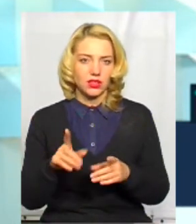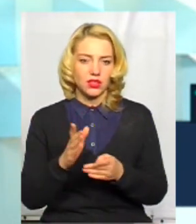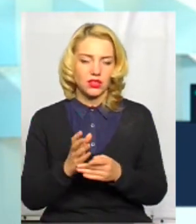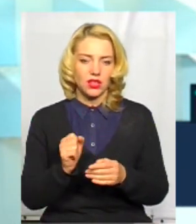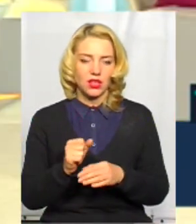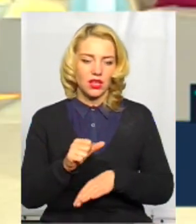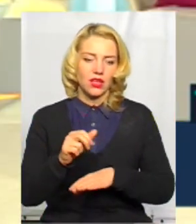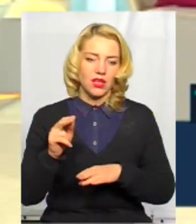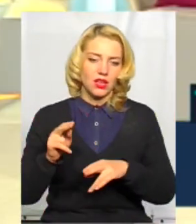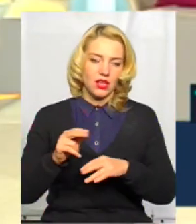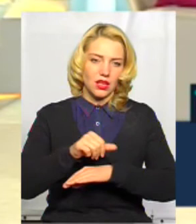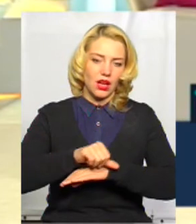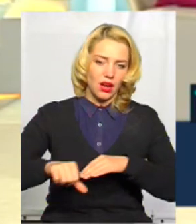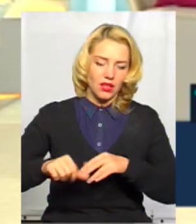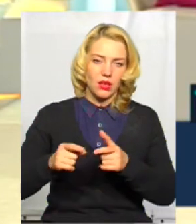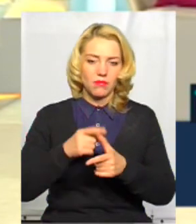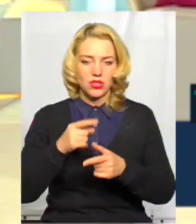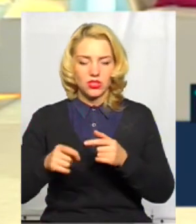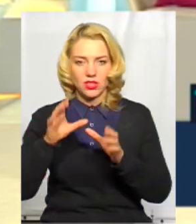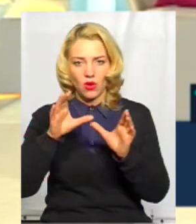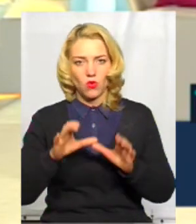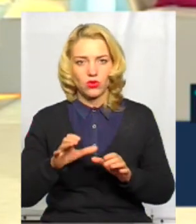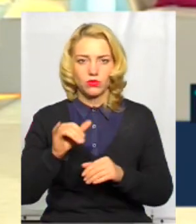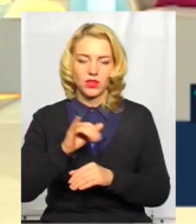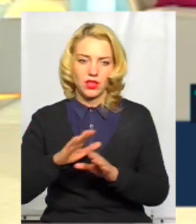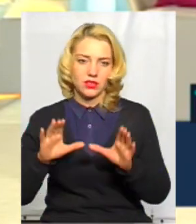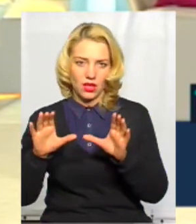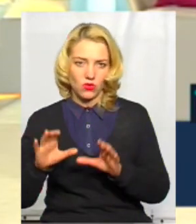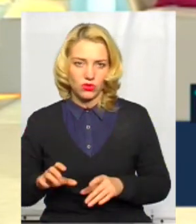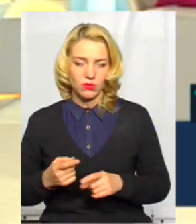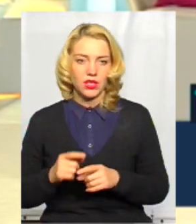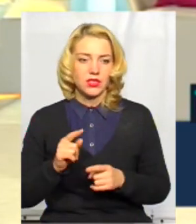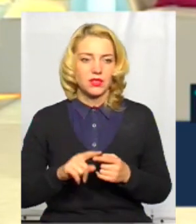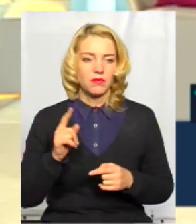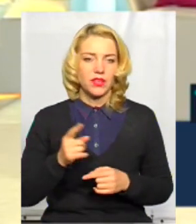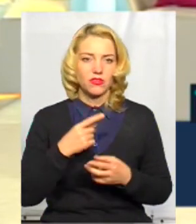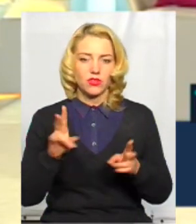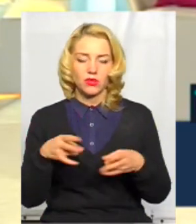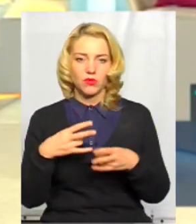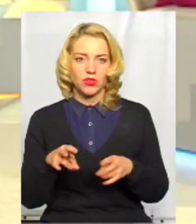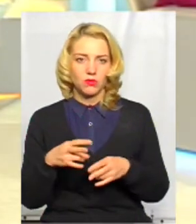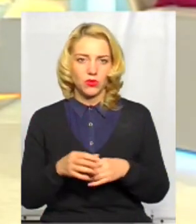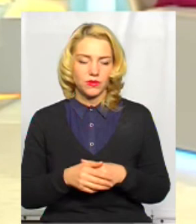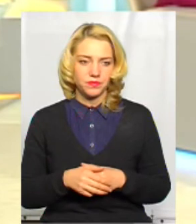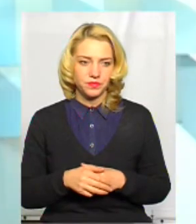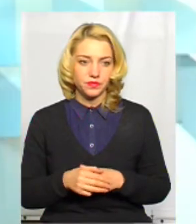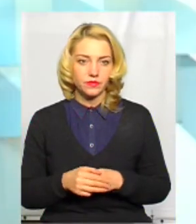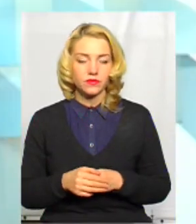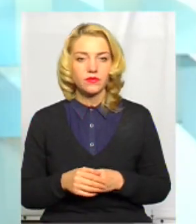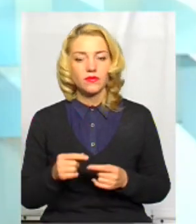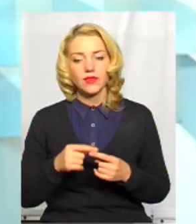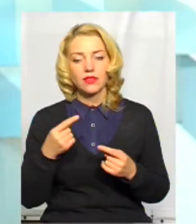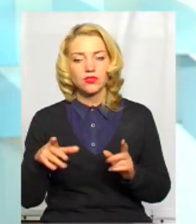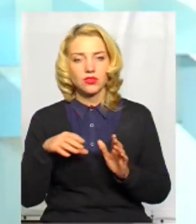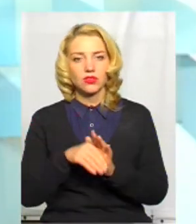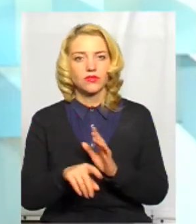грані між законом та незаконом. І, звичайно, це перша складова. Вона не потребує капіталів вкладень. Щораз підкреслюю. Інші